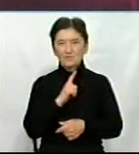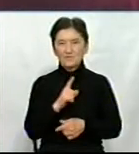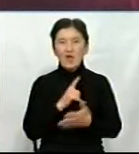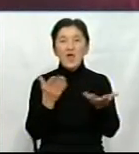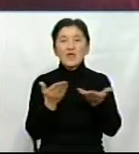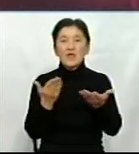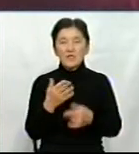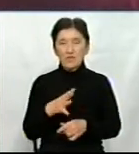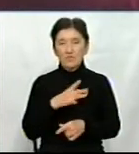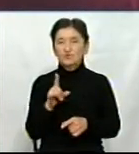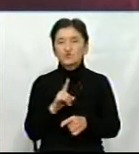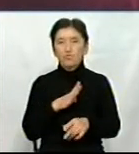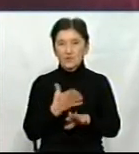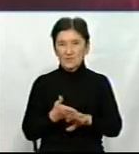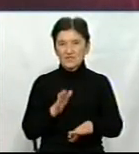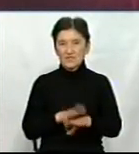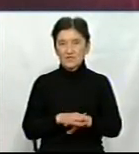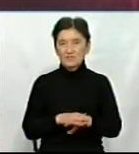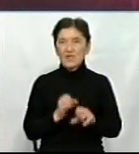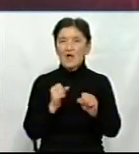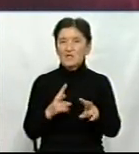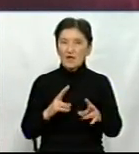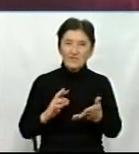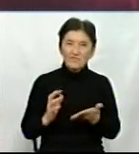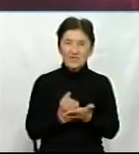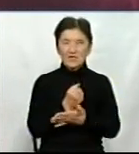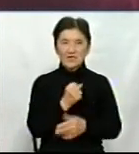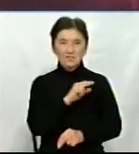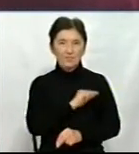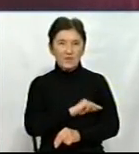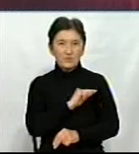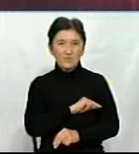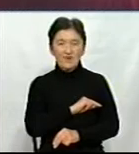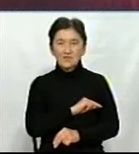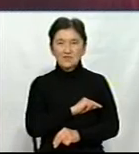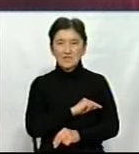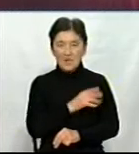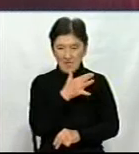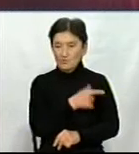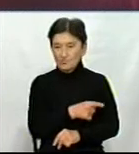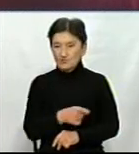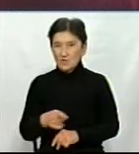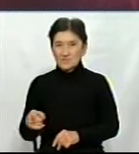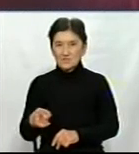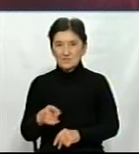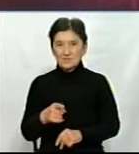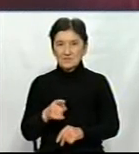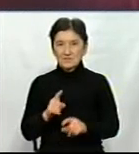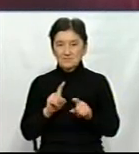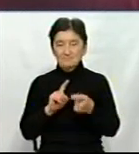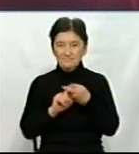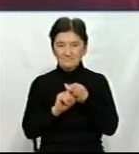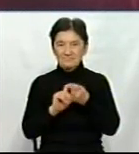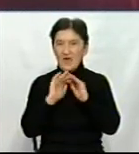рік? Що було найскладніше? Як вдається працювати під час карантину і реалізувати